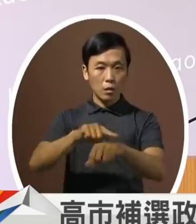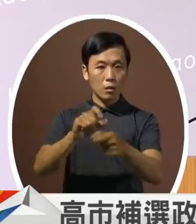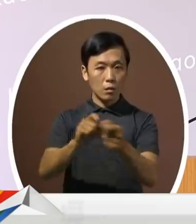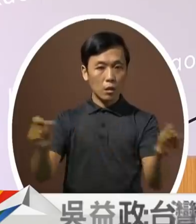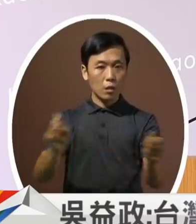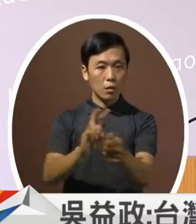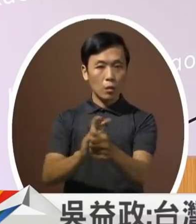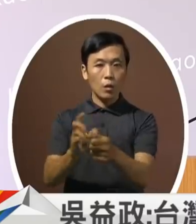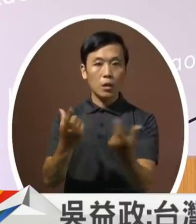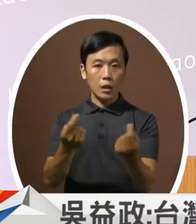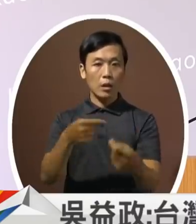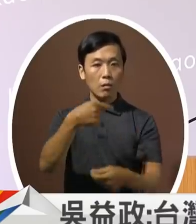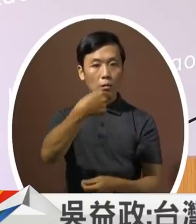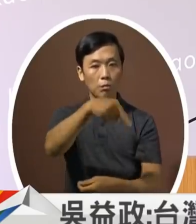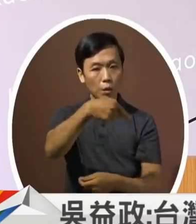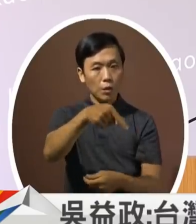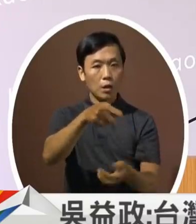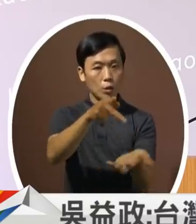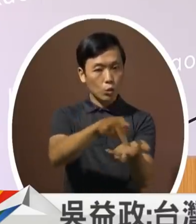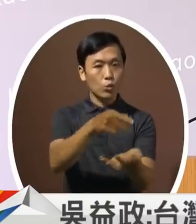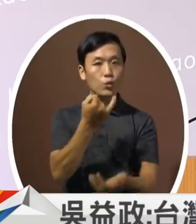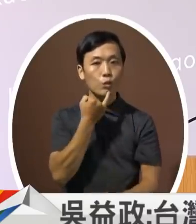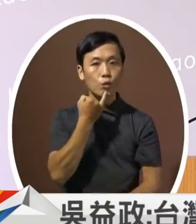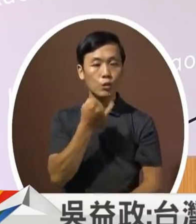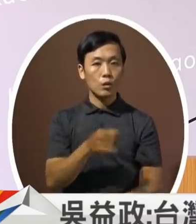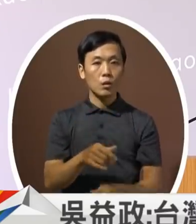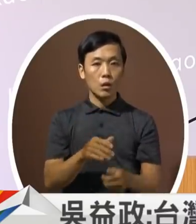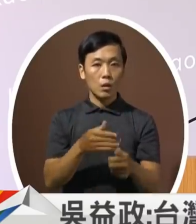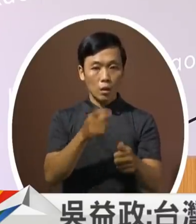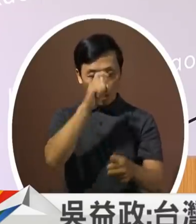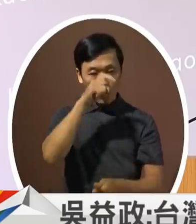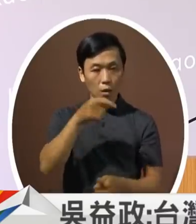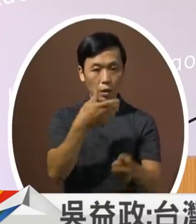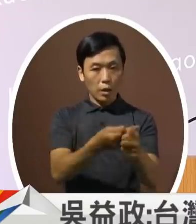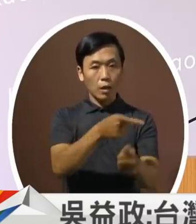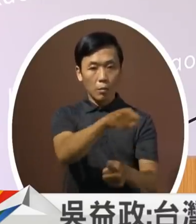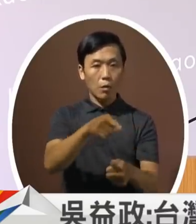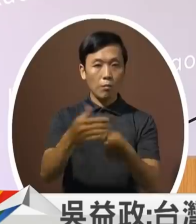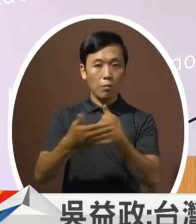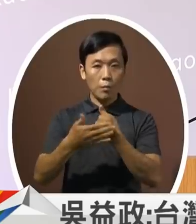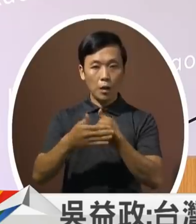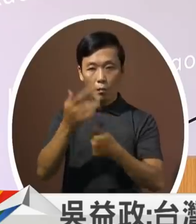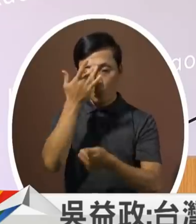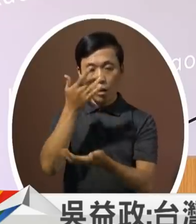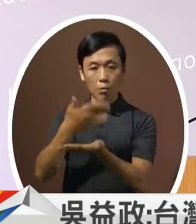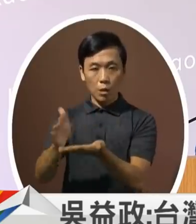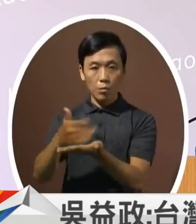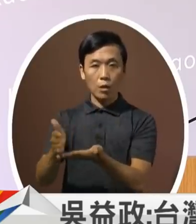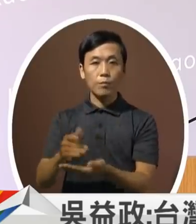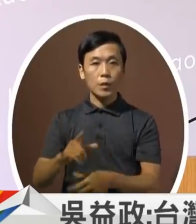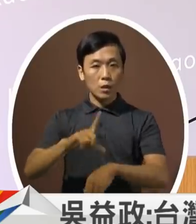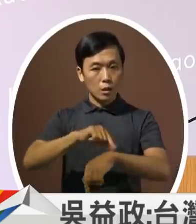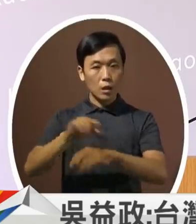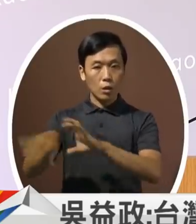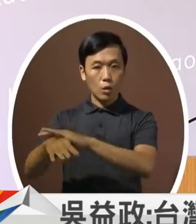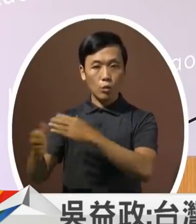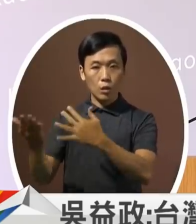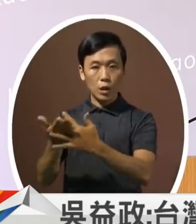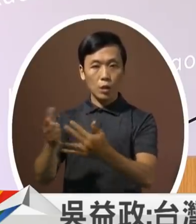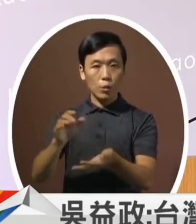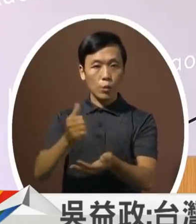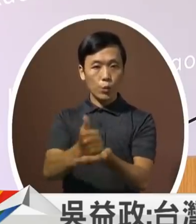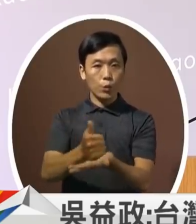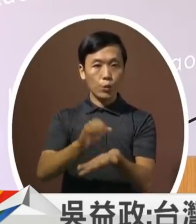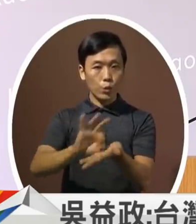用一块钱来出租让他们来帮我们解决我们的问题这时间跟空间的一个运